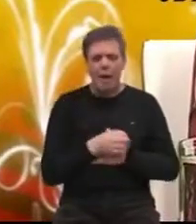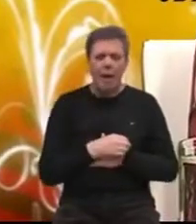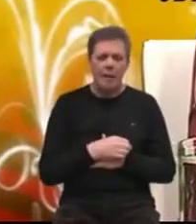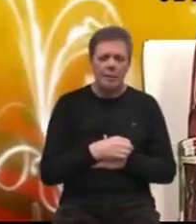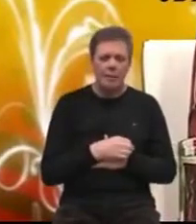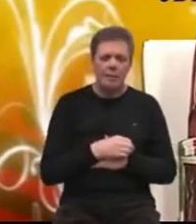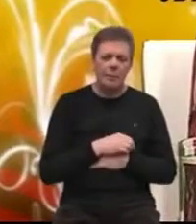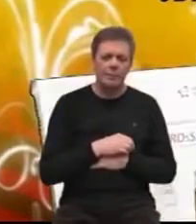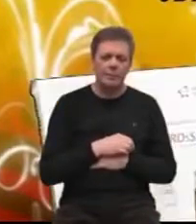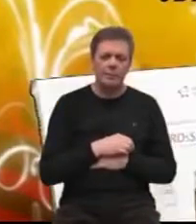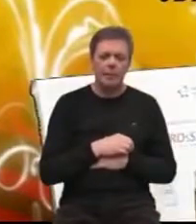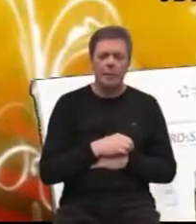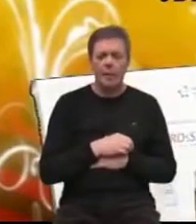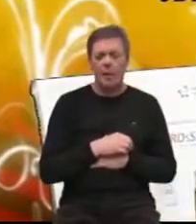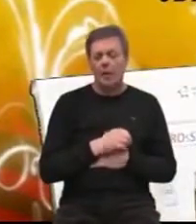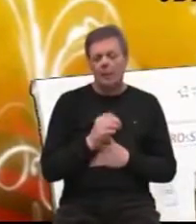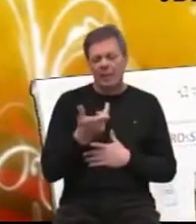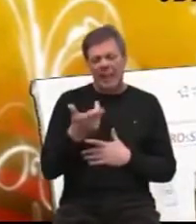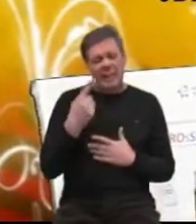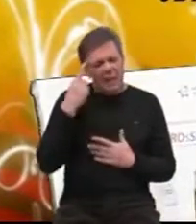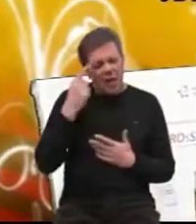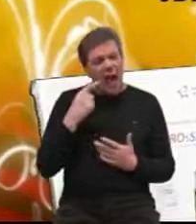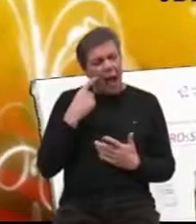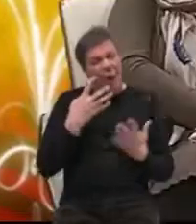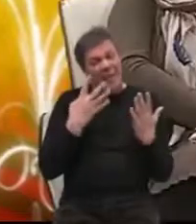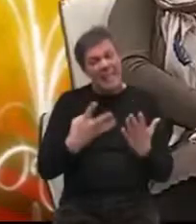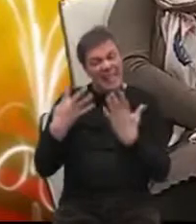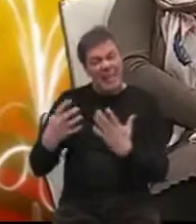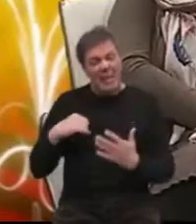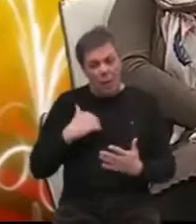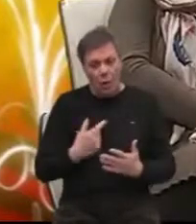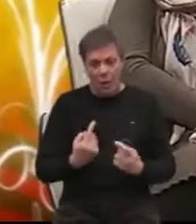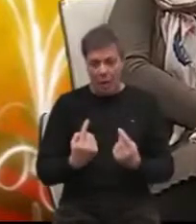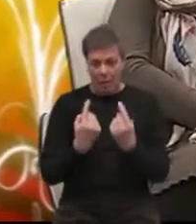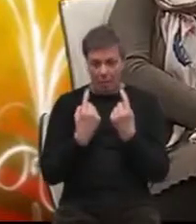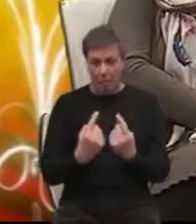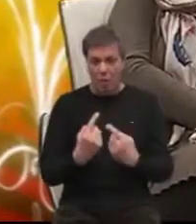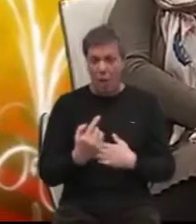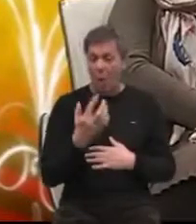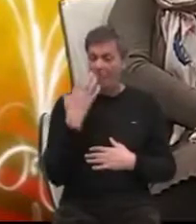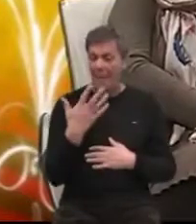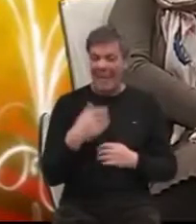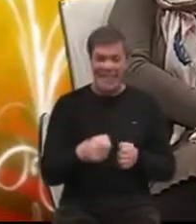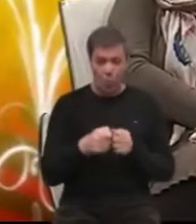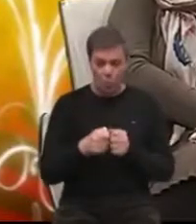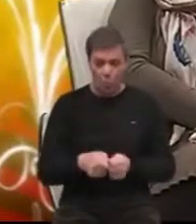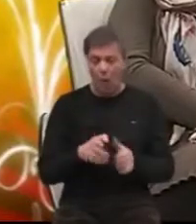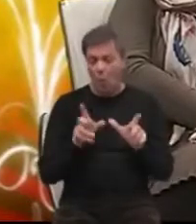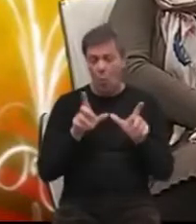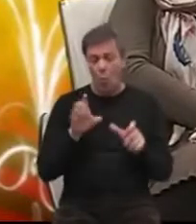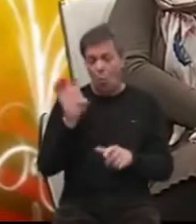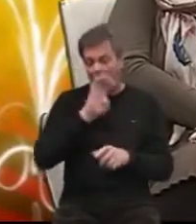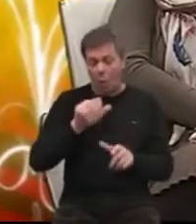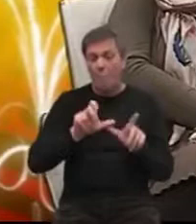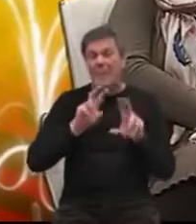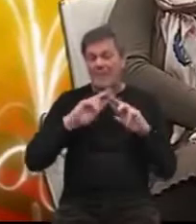jedan znače se daje, jer ako je 99. već postojalo 50-ak udruga u Evropi i